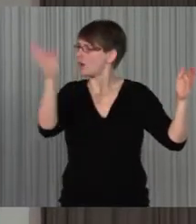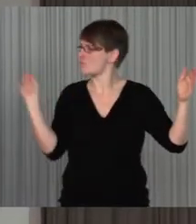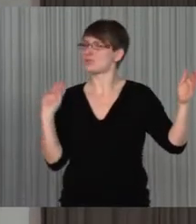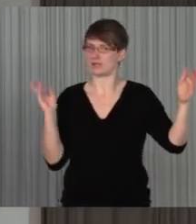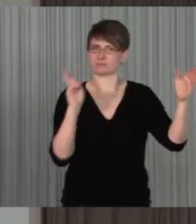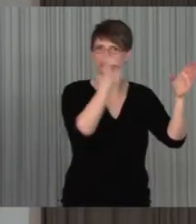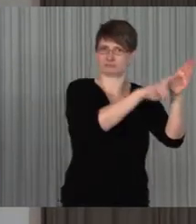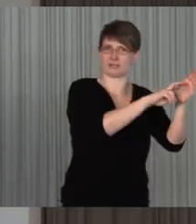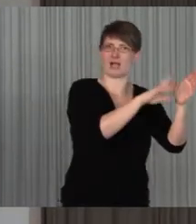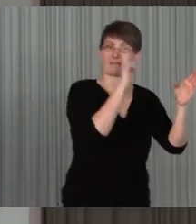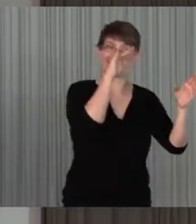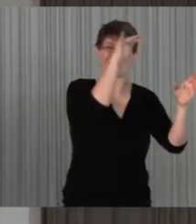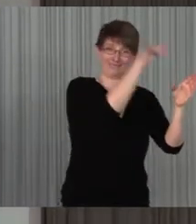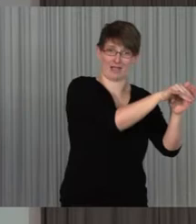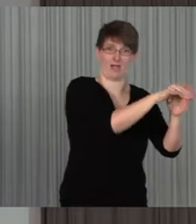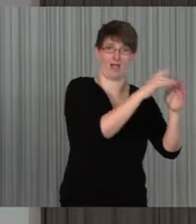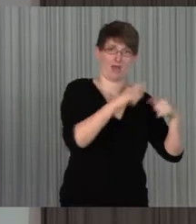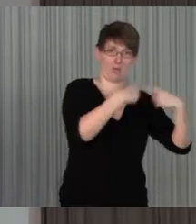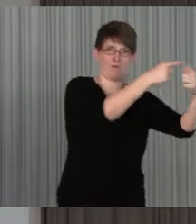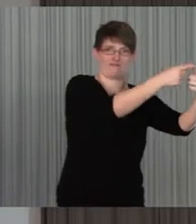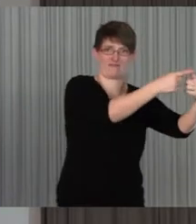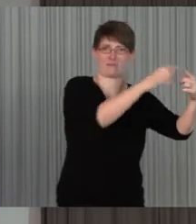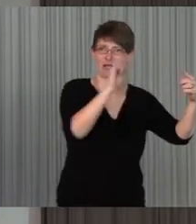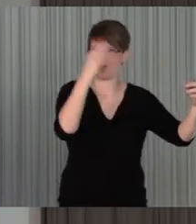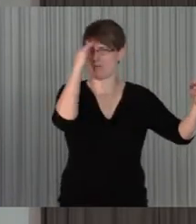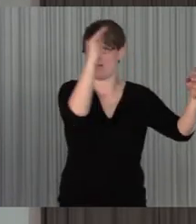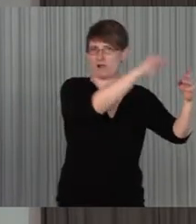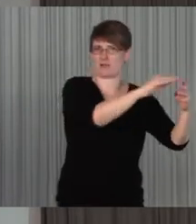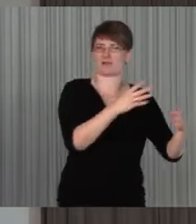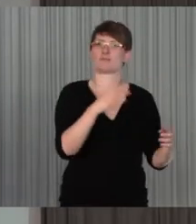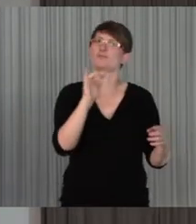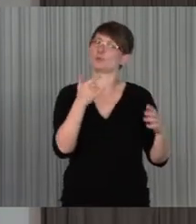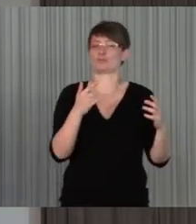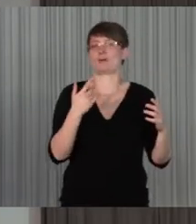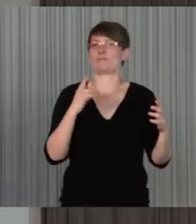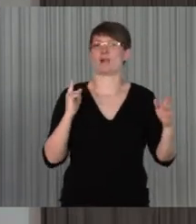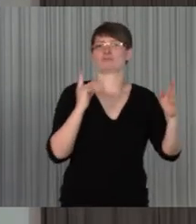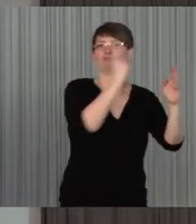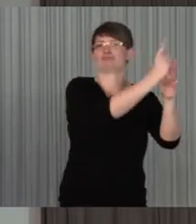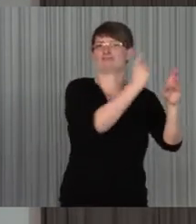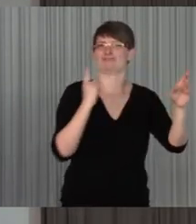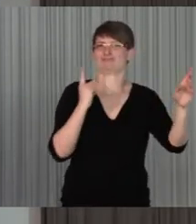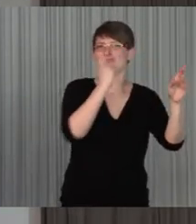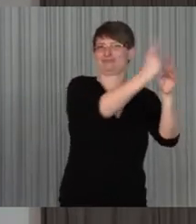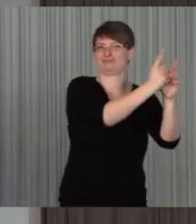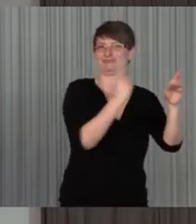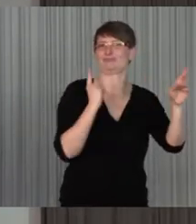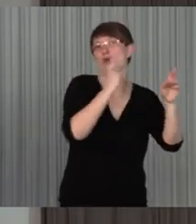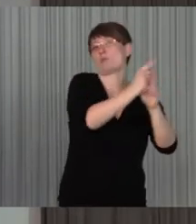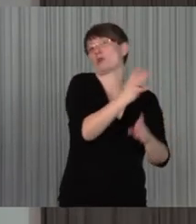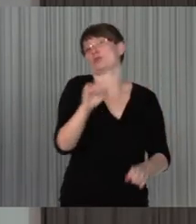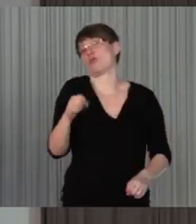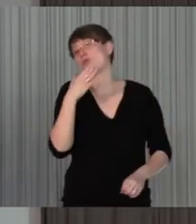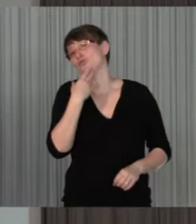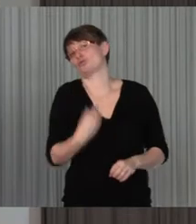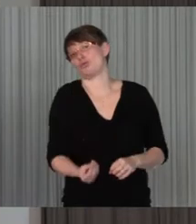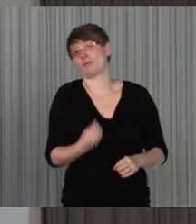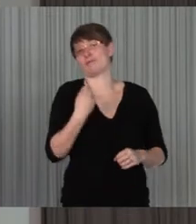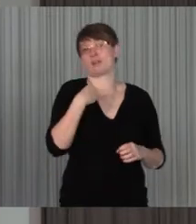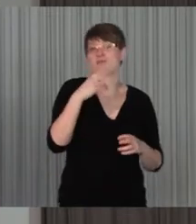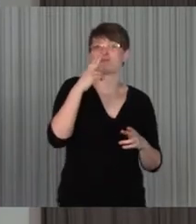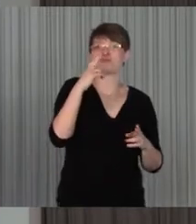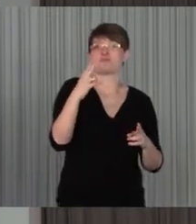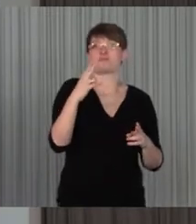sagen, aber man kann es auch so anmelden, muss dann halt ab und zu nach Nordrhein-Westfalen reisen. Und das kann ja auch ganz schön sein, da geht kein